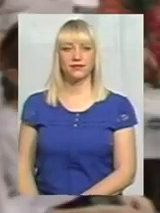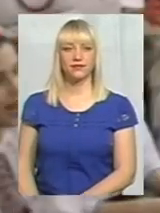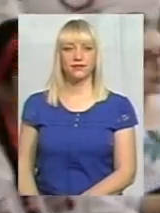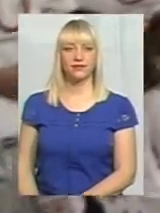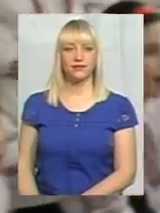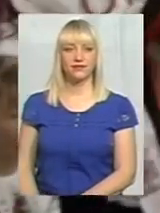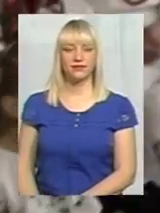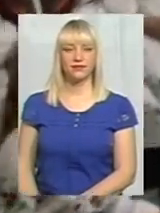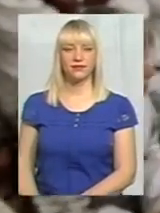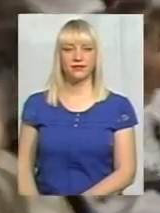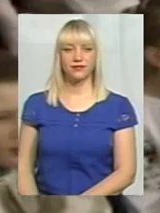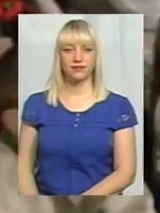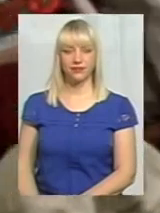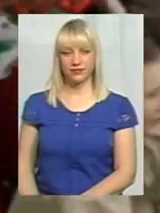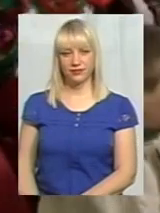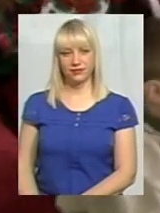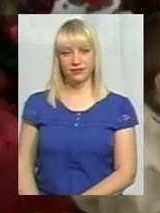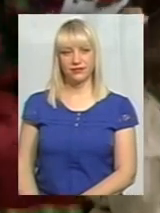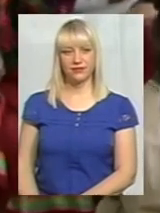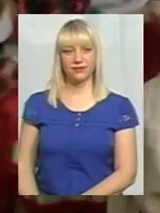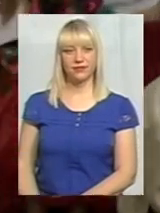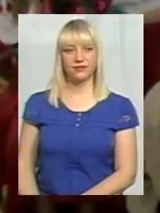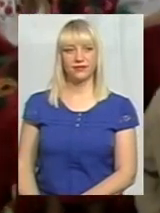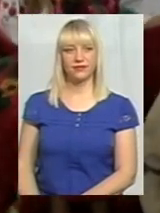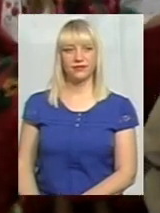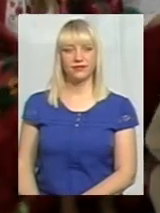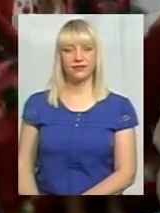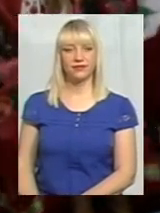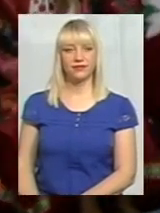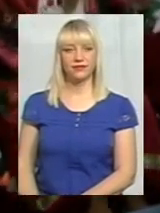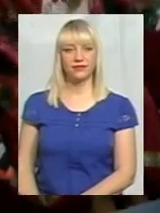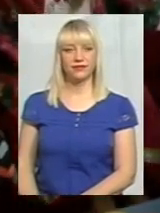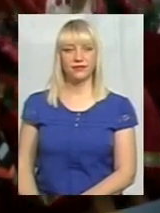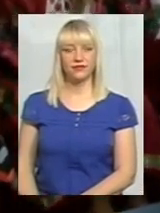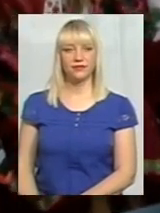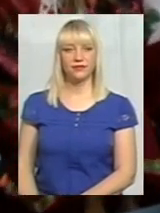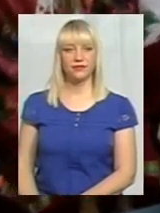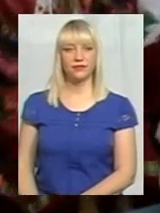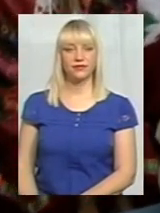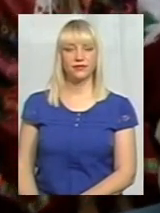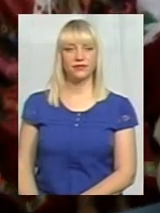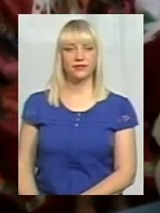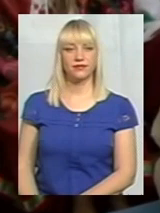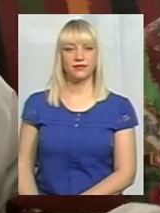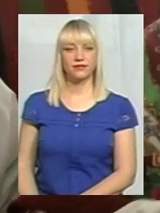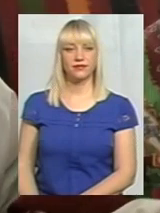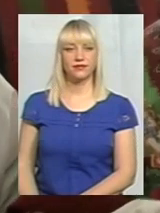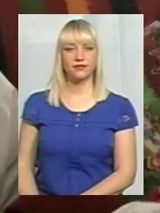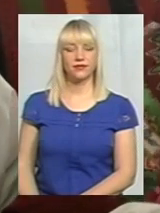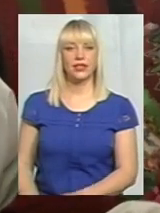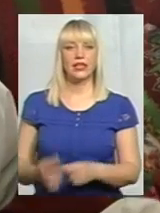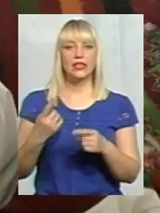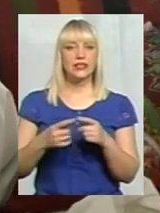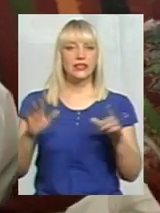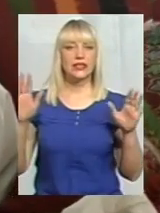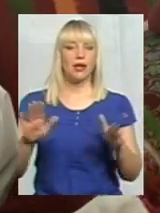паняночка була. Щоби в мене паняночка була. Ці пісні ми